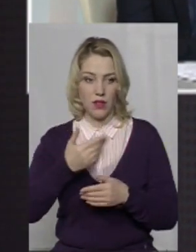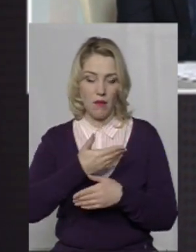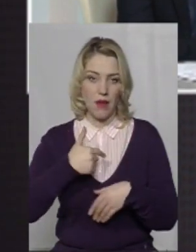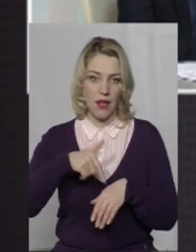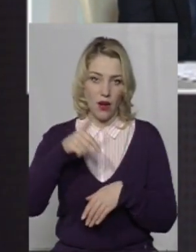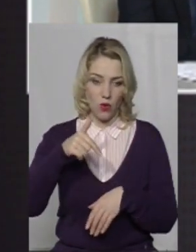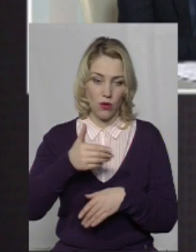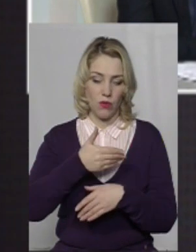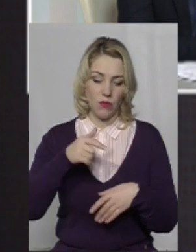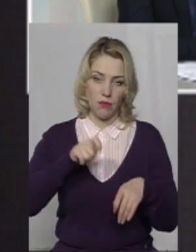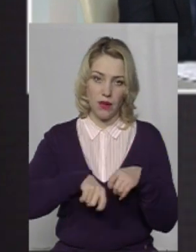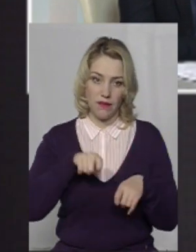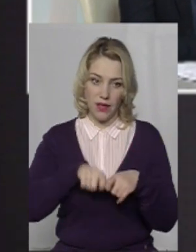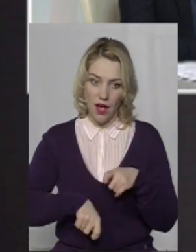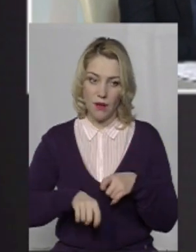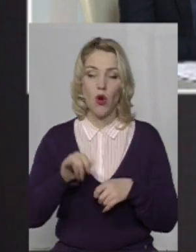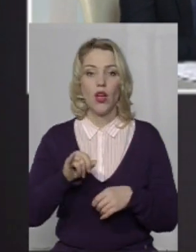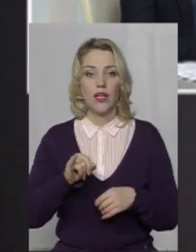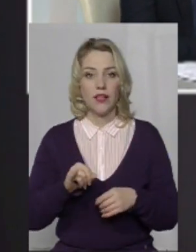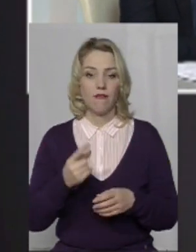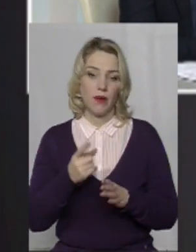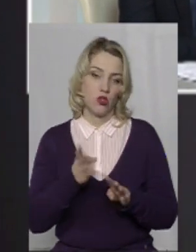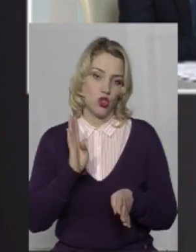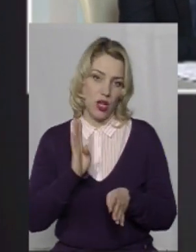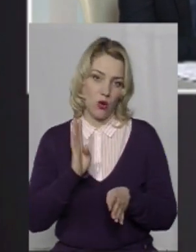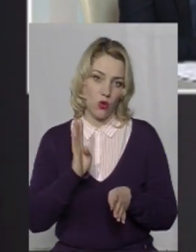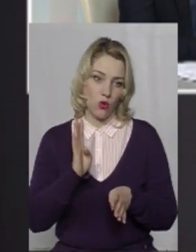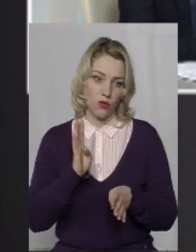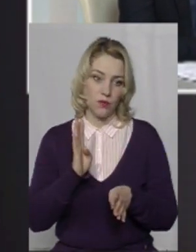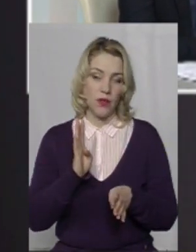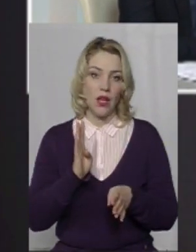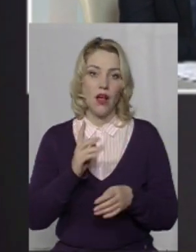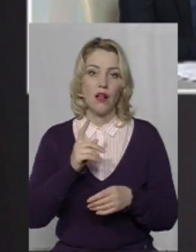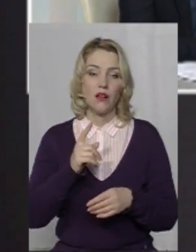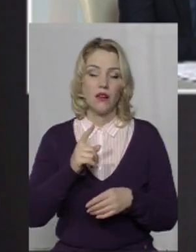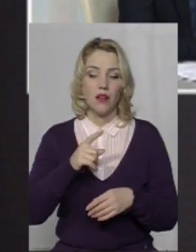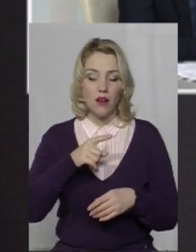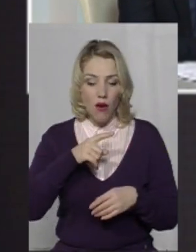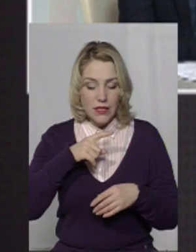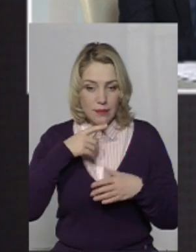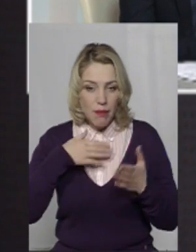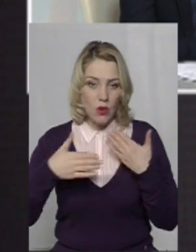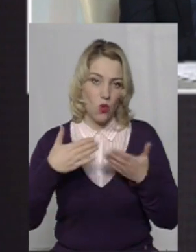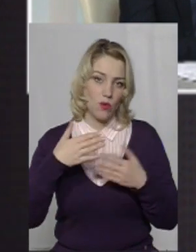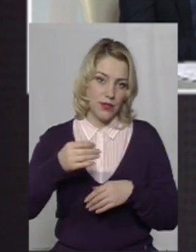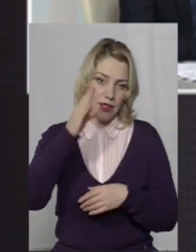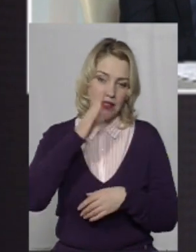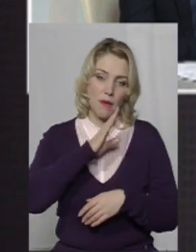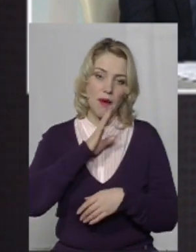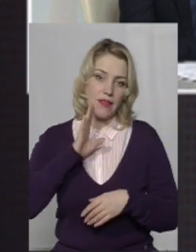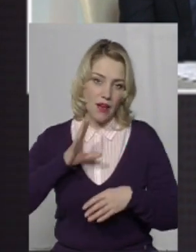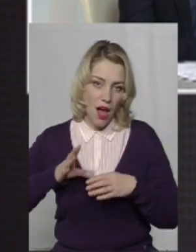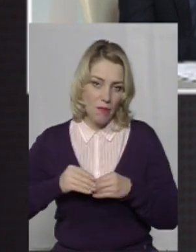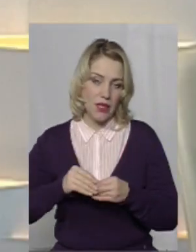реагуємо, ми його перевіряємо і в першу чергу наголошуємо, спілкуємося з батьками, спілкуємося з